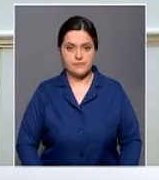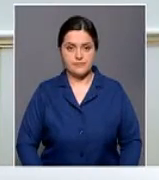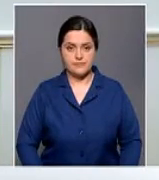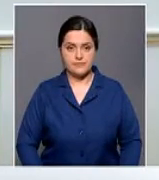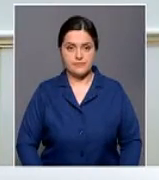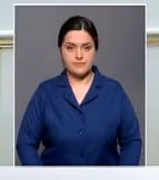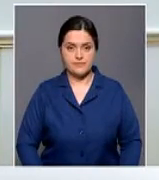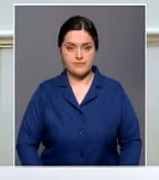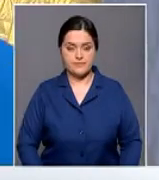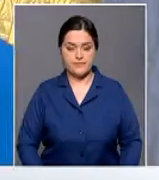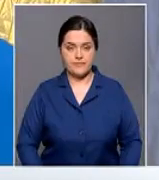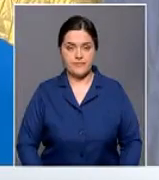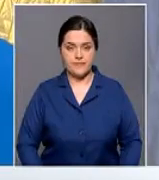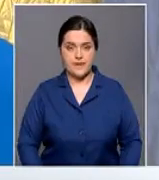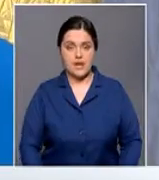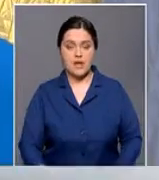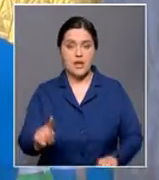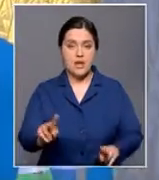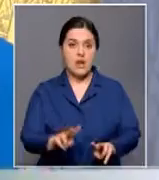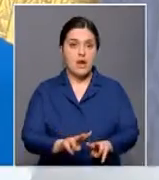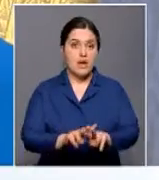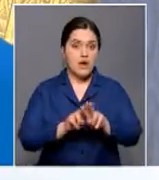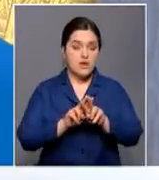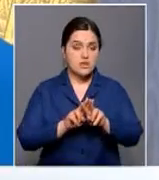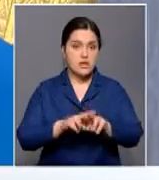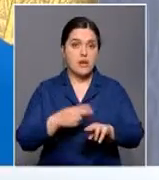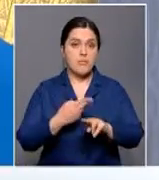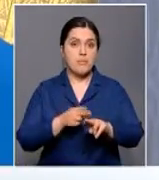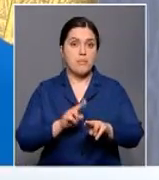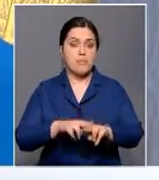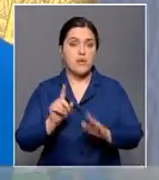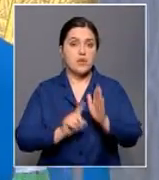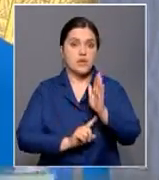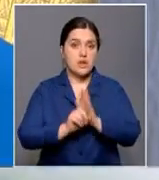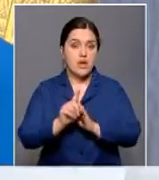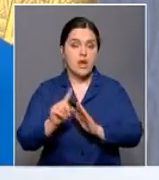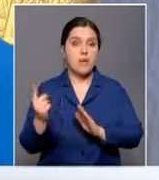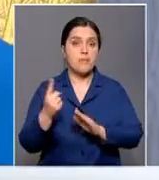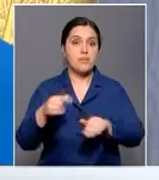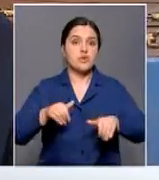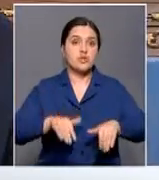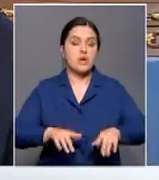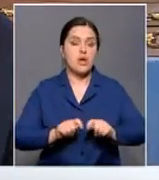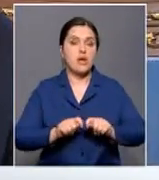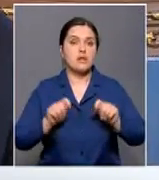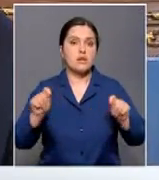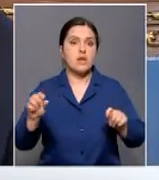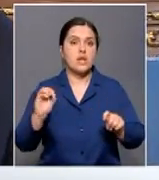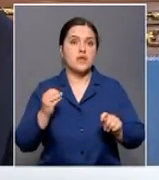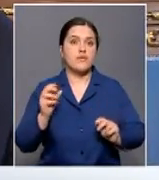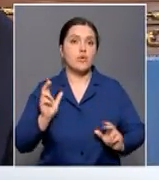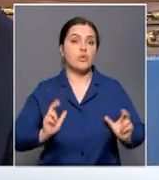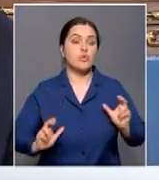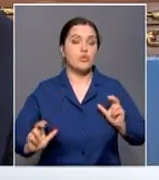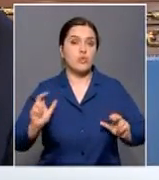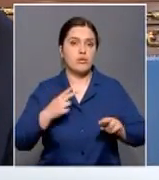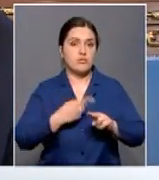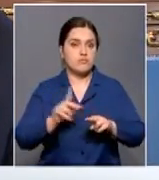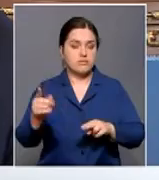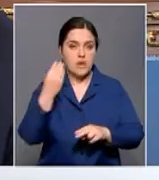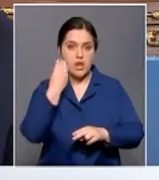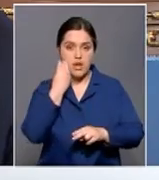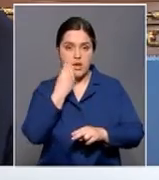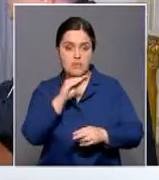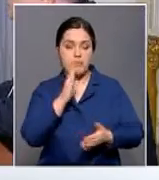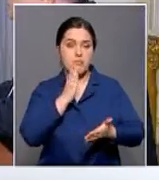После переноса столицы в Астану одним из первых решений стало образование этого учебного заведения, престиж и авторитет которого